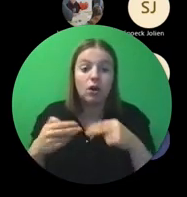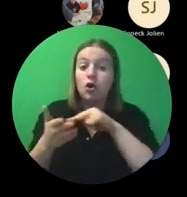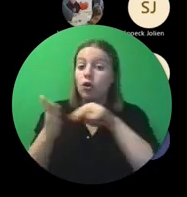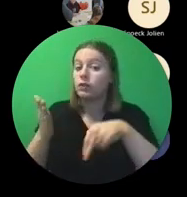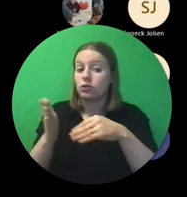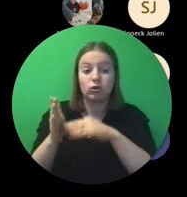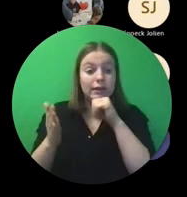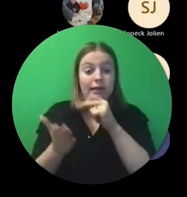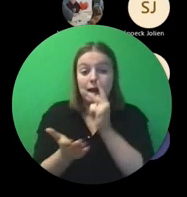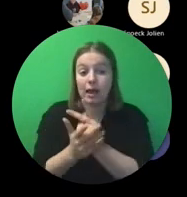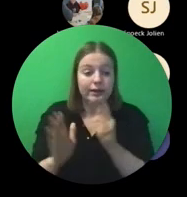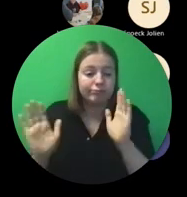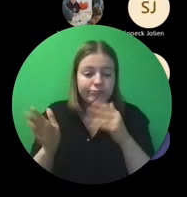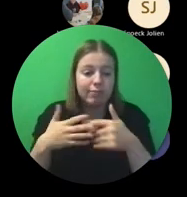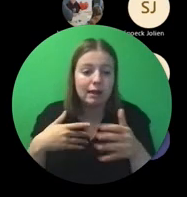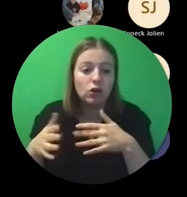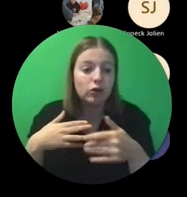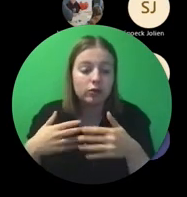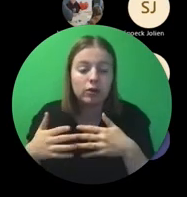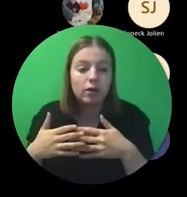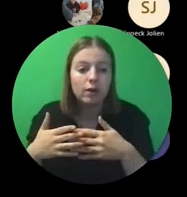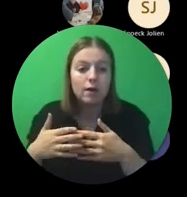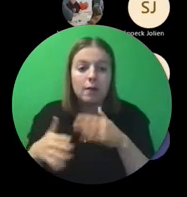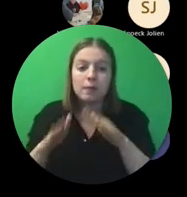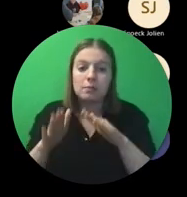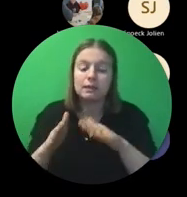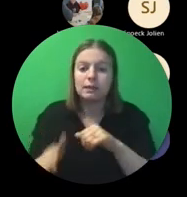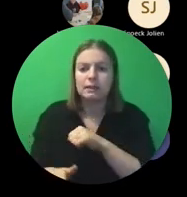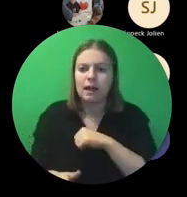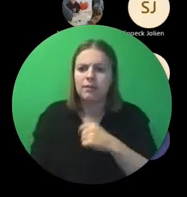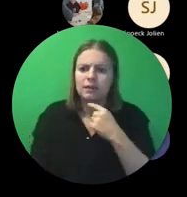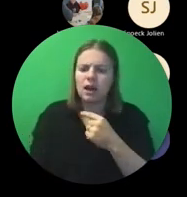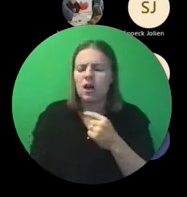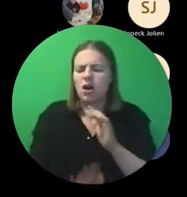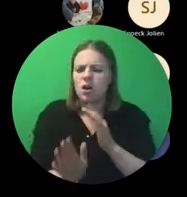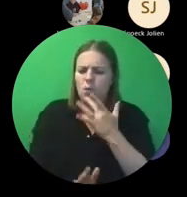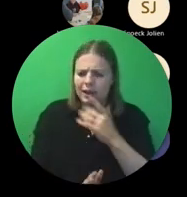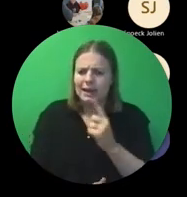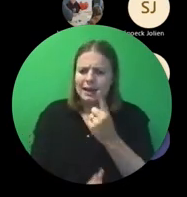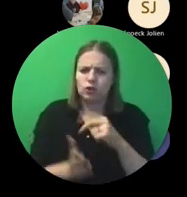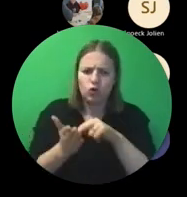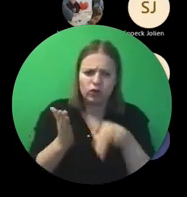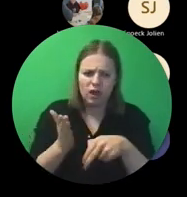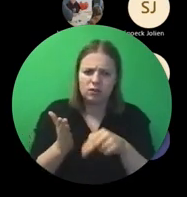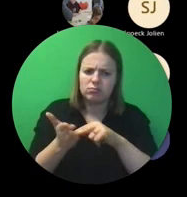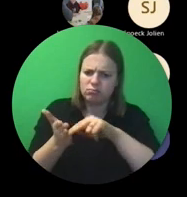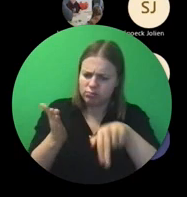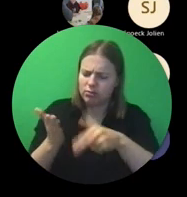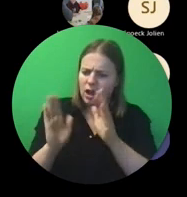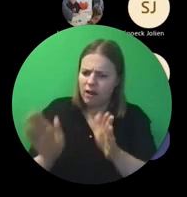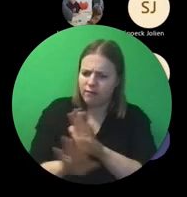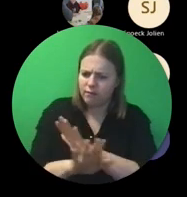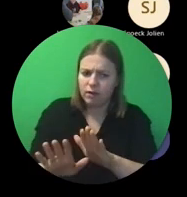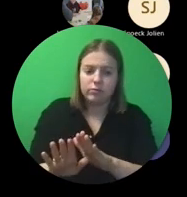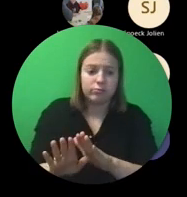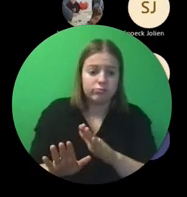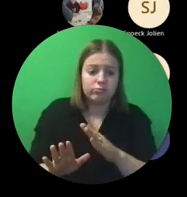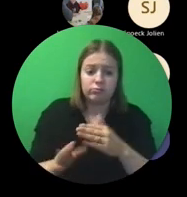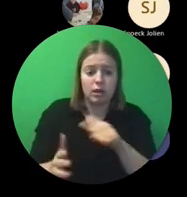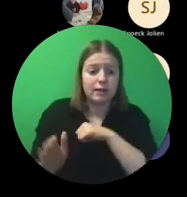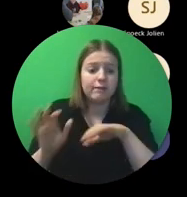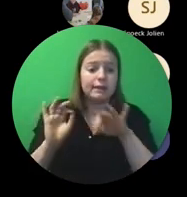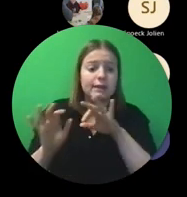nog niet in orde. Het kan zijn dat je zelf liever hebt van ik wil eerst dat contract en ondertekend. Dat is uw eigen keuze.